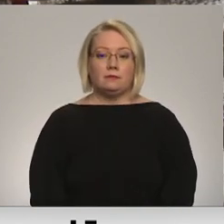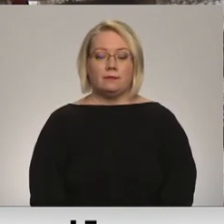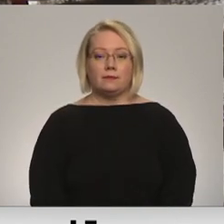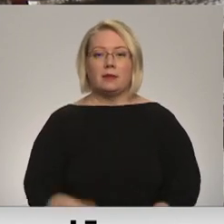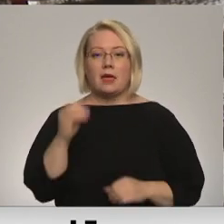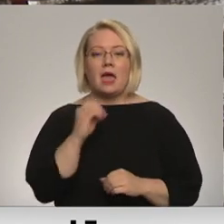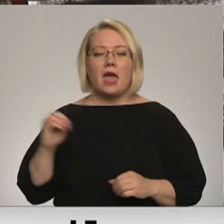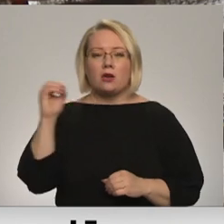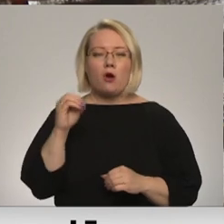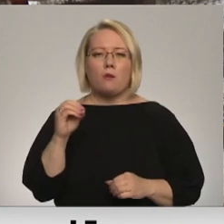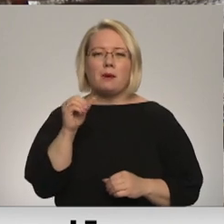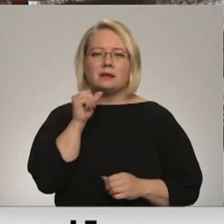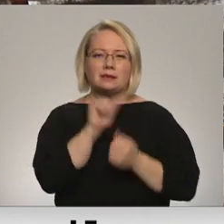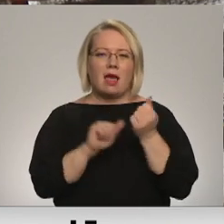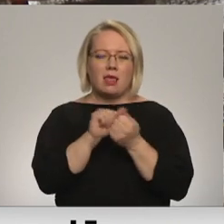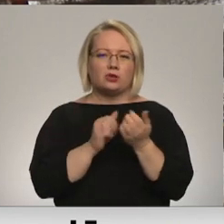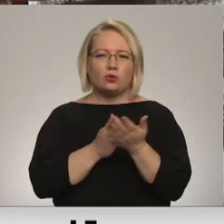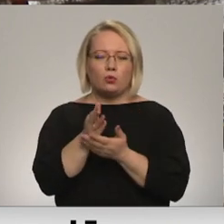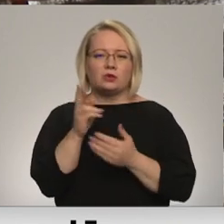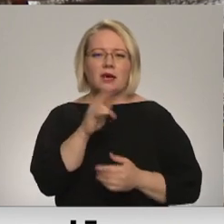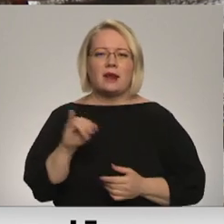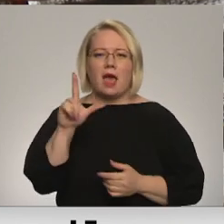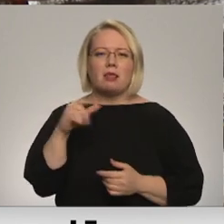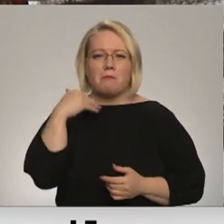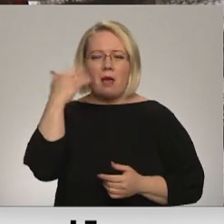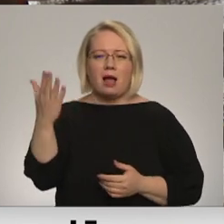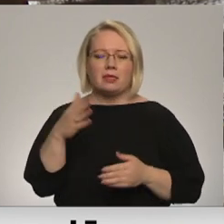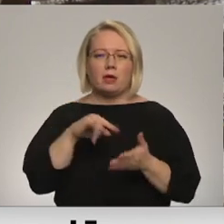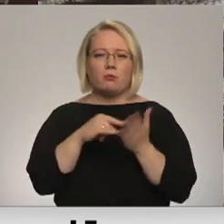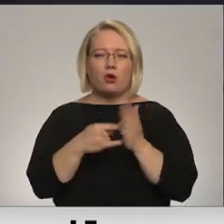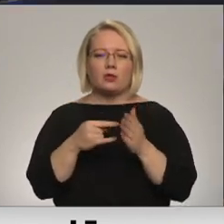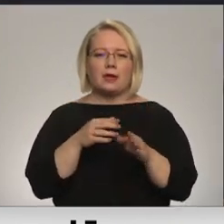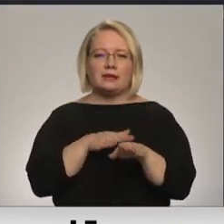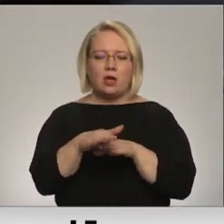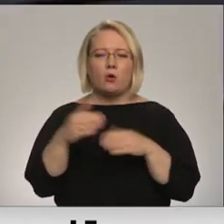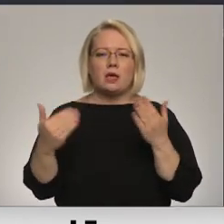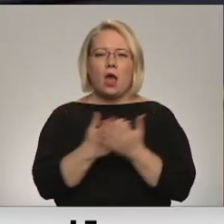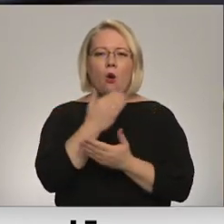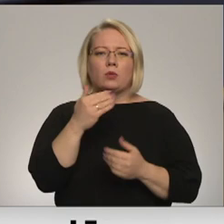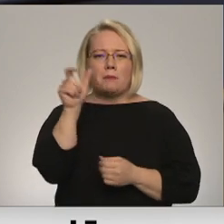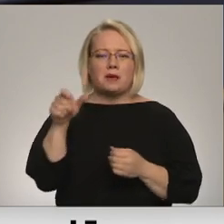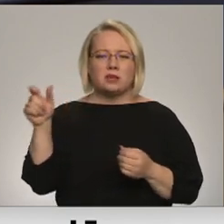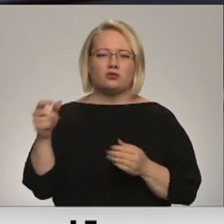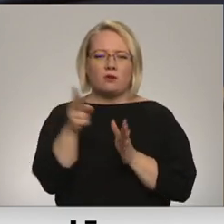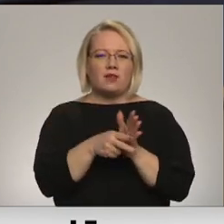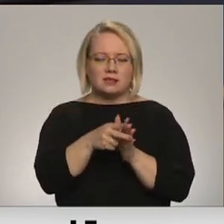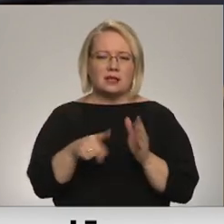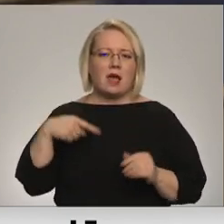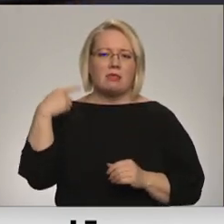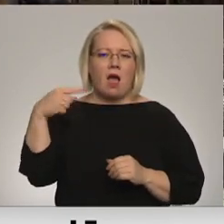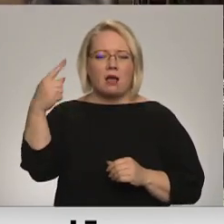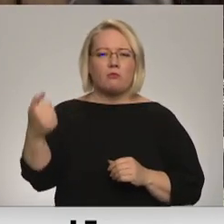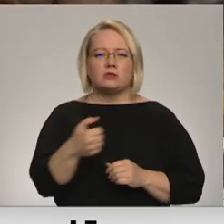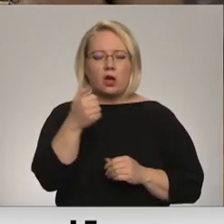Eiropas zaļais kurss, Re, Baltika projekta īstenošana un jaunie pasaži ar vilcieni nākamajos gados sola būtisku dzelzceļu